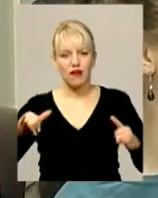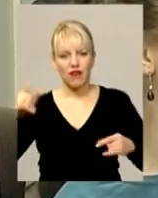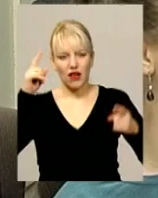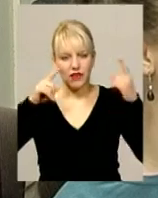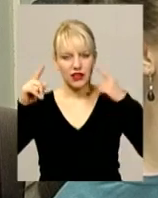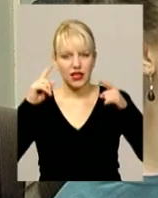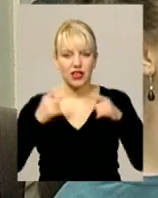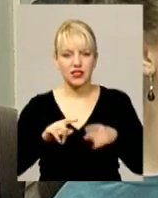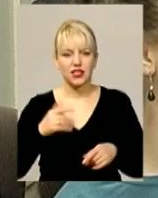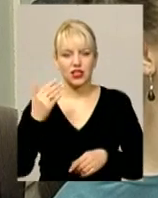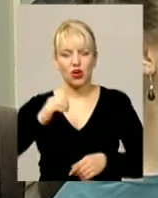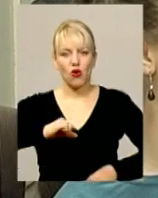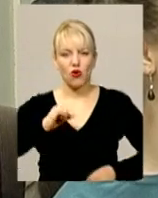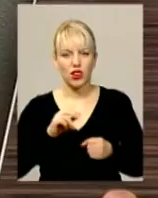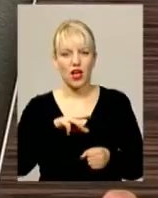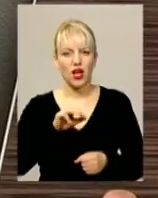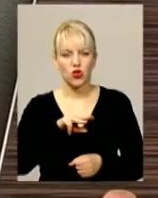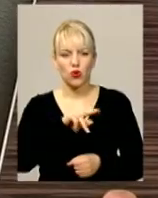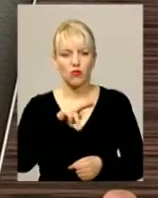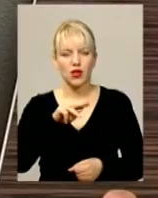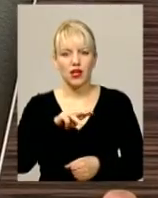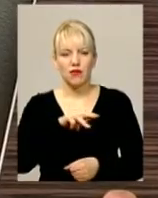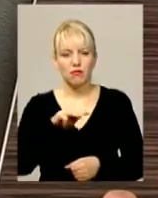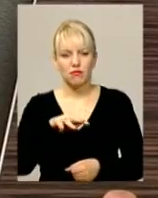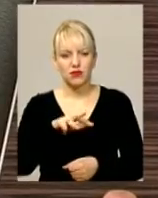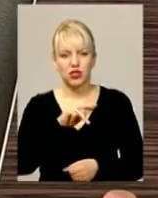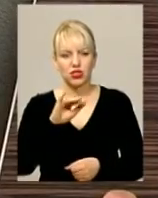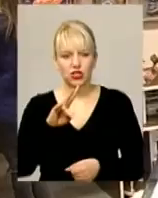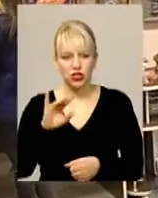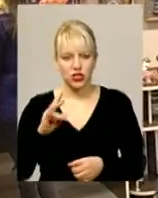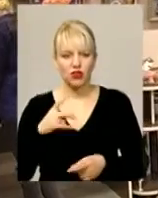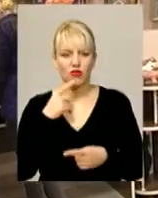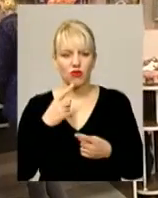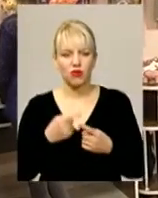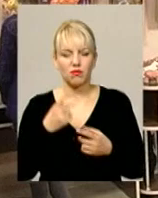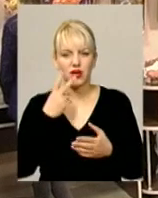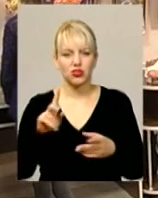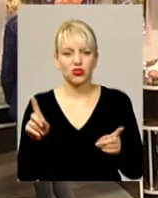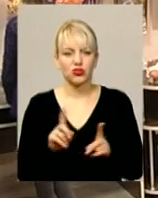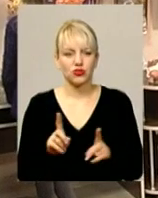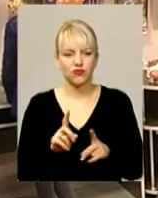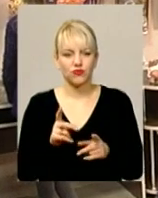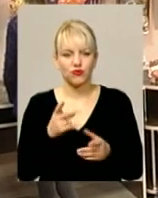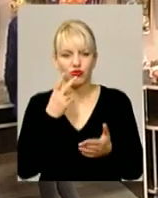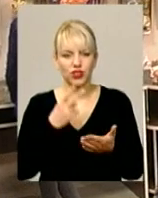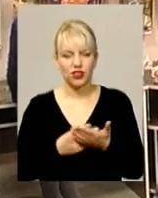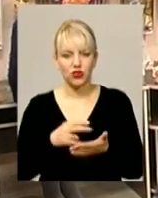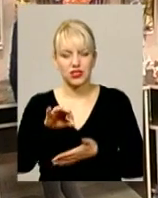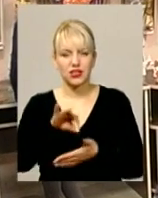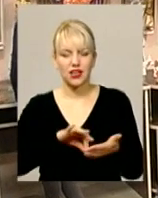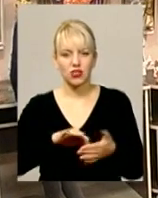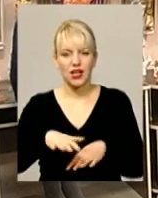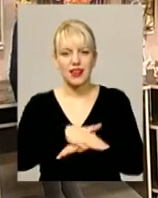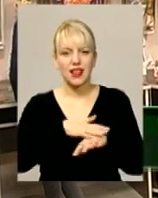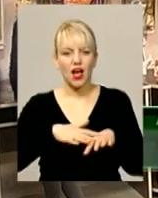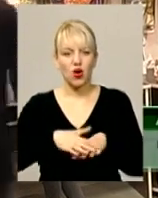Її колега Андрій Томчичин підкреслює особливості дитячого бачення скульптури. Одразу видно такі народні